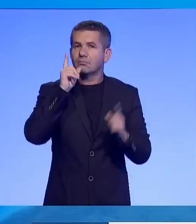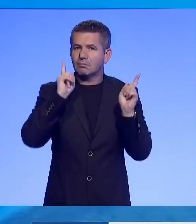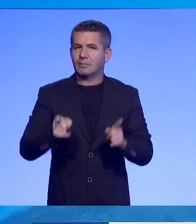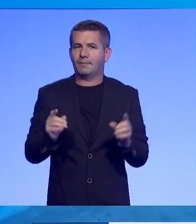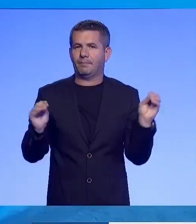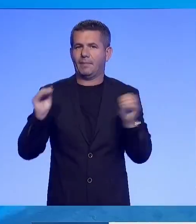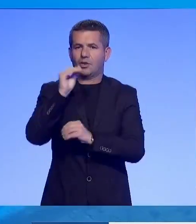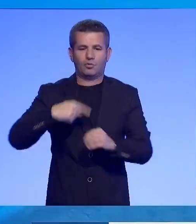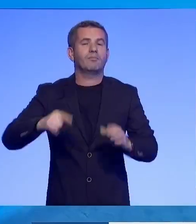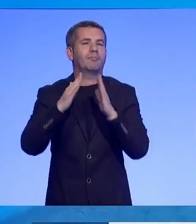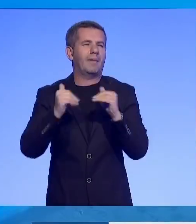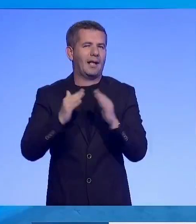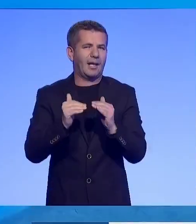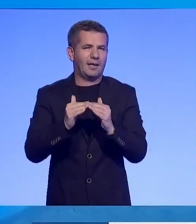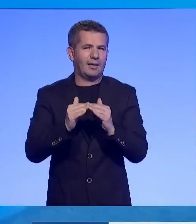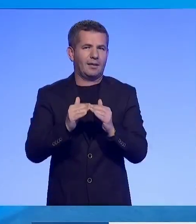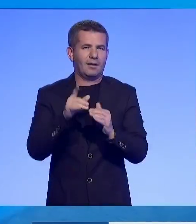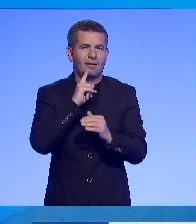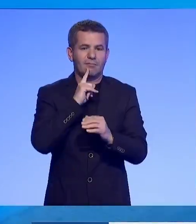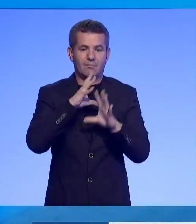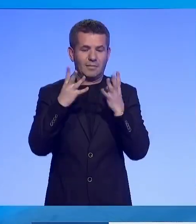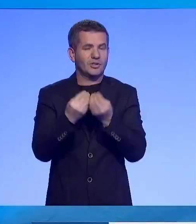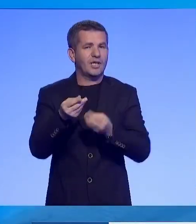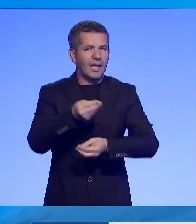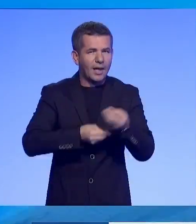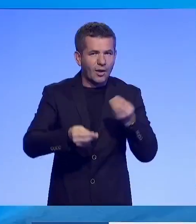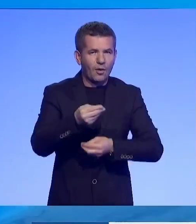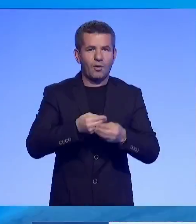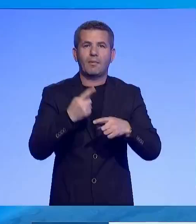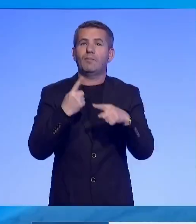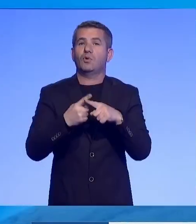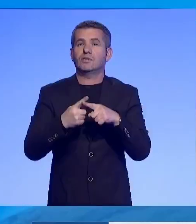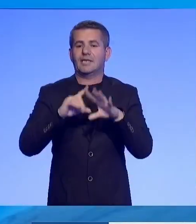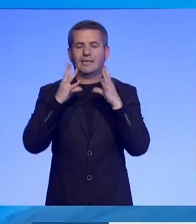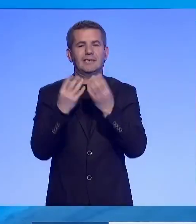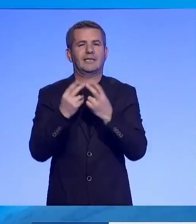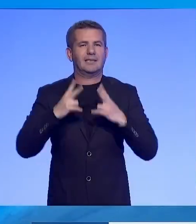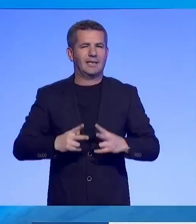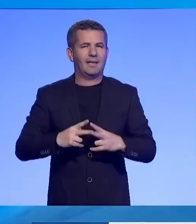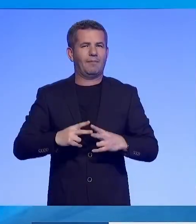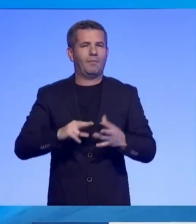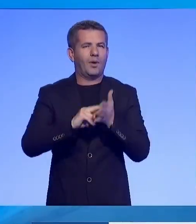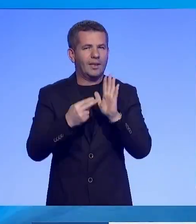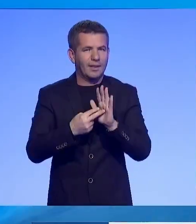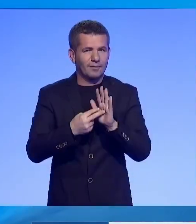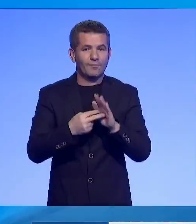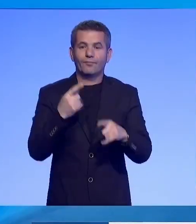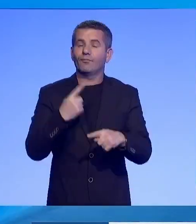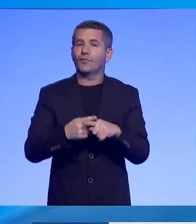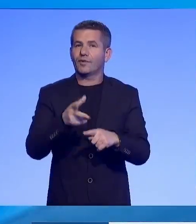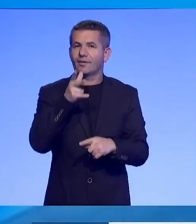qëndru shmëria e Balkanit përendimor si nga pikpamja ekonomike, ashtu edhe nga stabiliteti politikë, si dhe ndaj